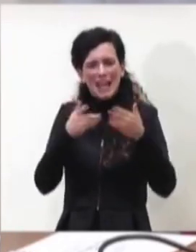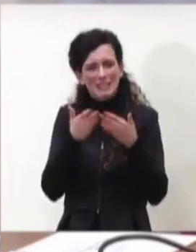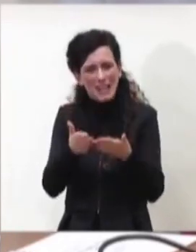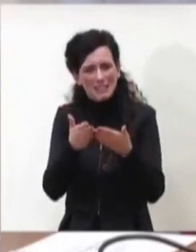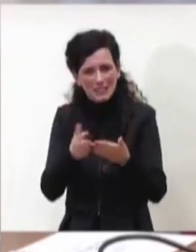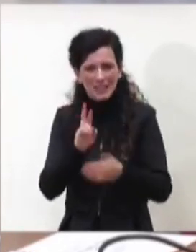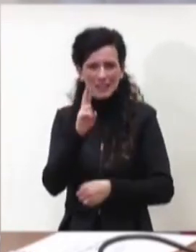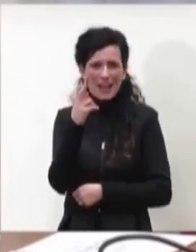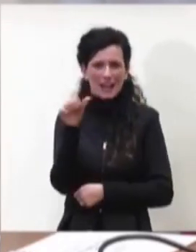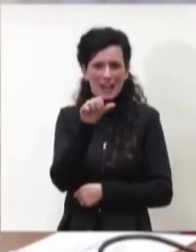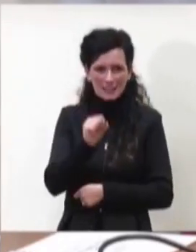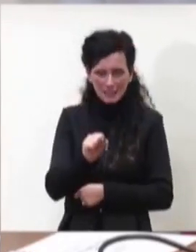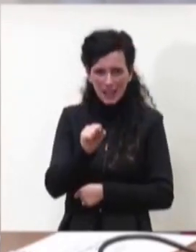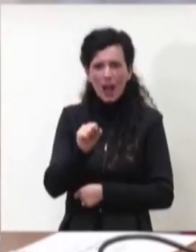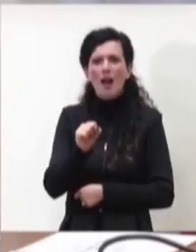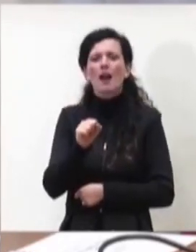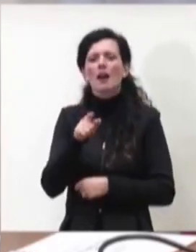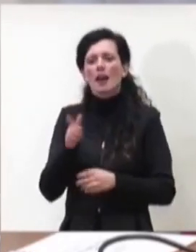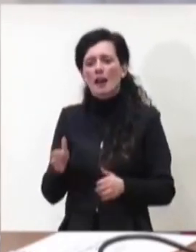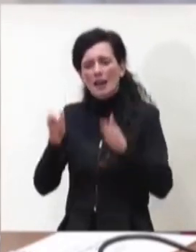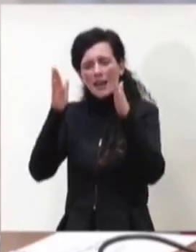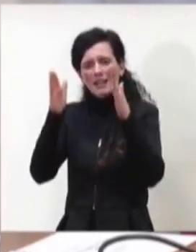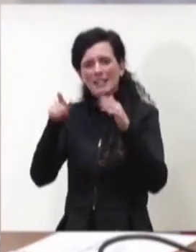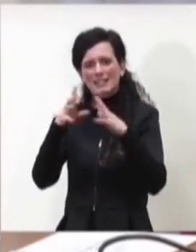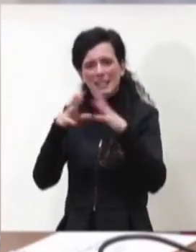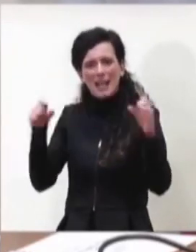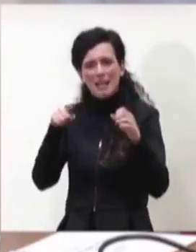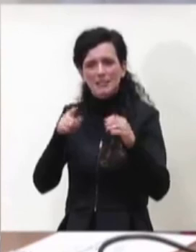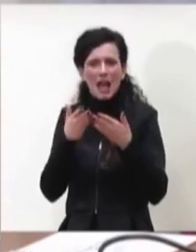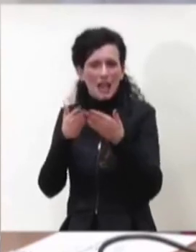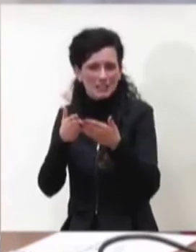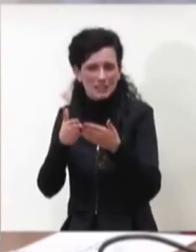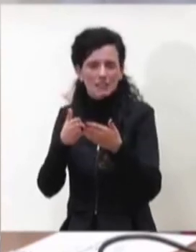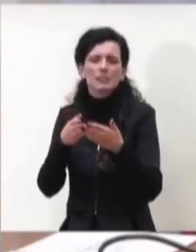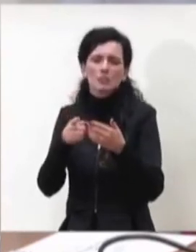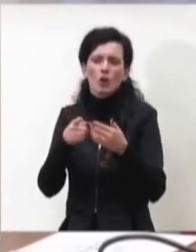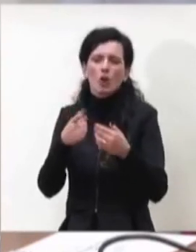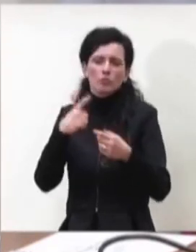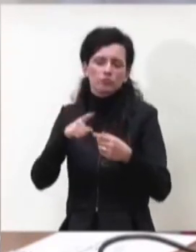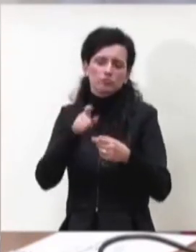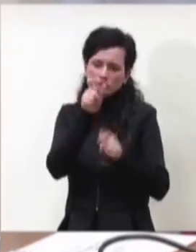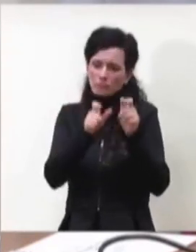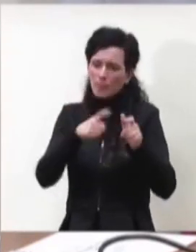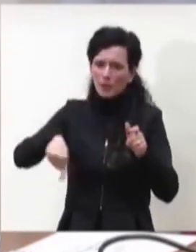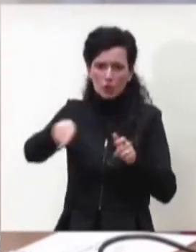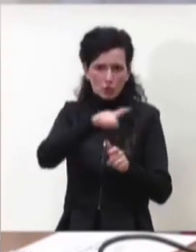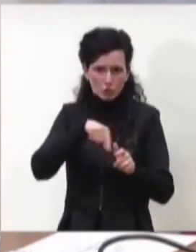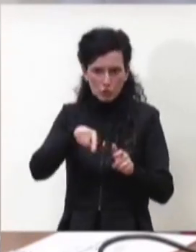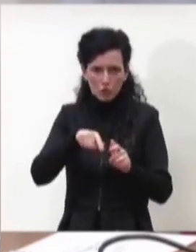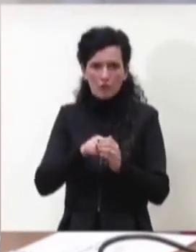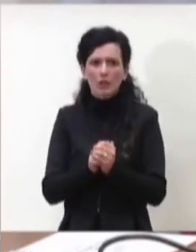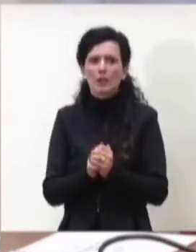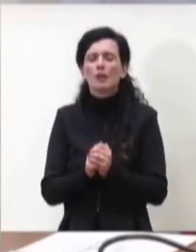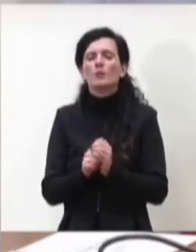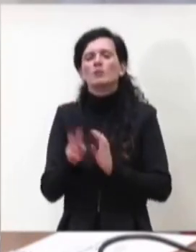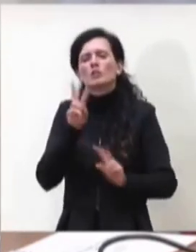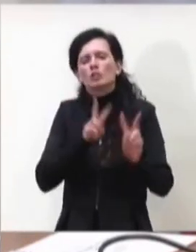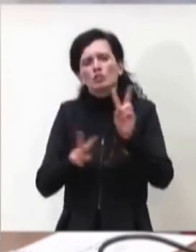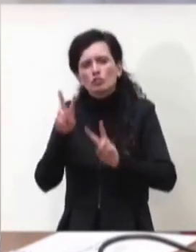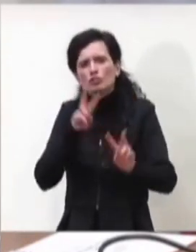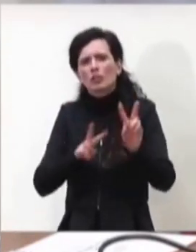comprese le residenze sanitarie assistite questo per rendere covid free diciamo